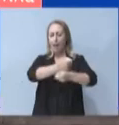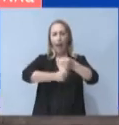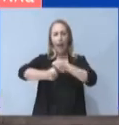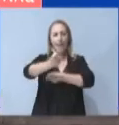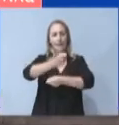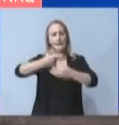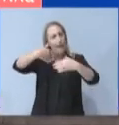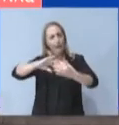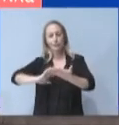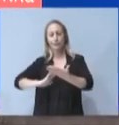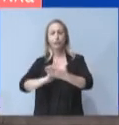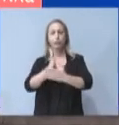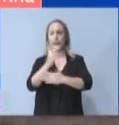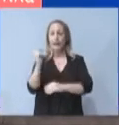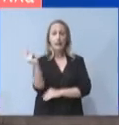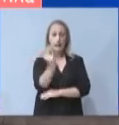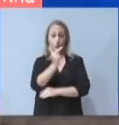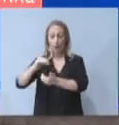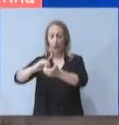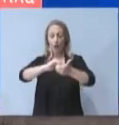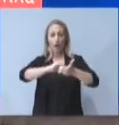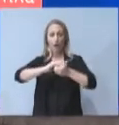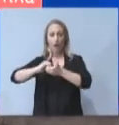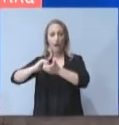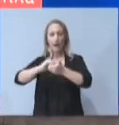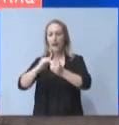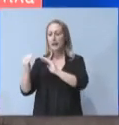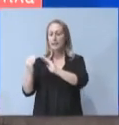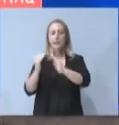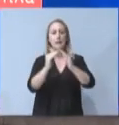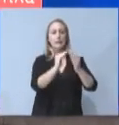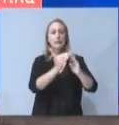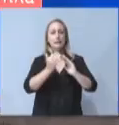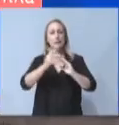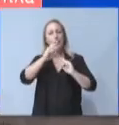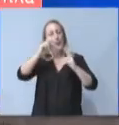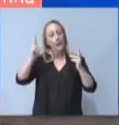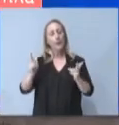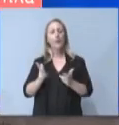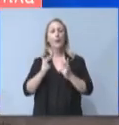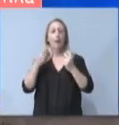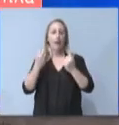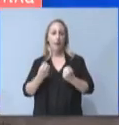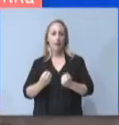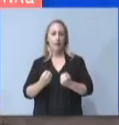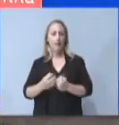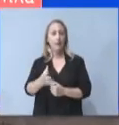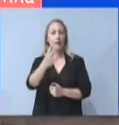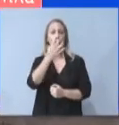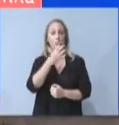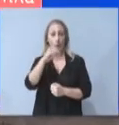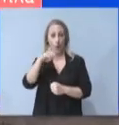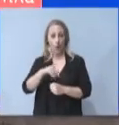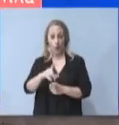τροχιά ανάπτυξης, με την κοινωνία ενωμένη και με τα νοικοκυριά ανακουφισμένα. Γιατί δίπλα στην